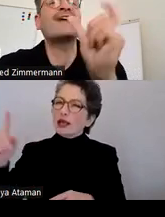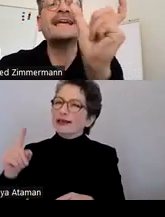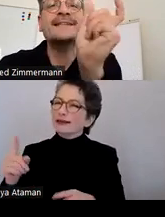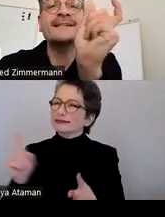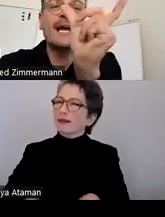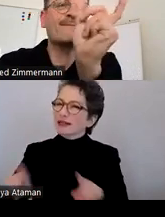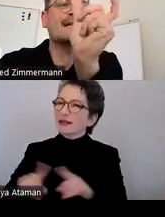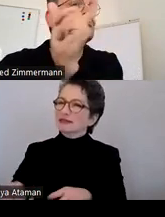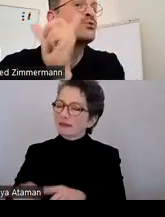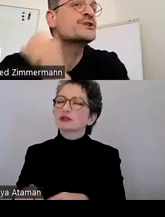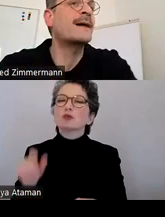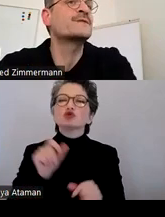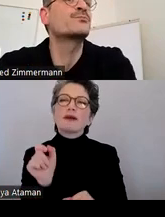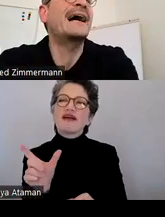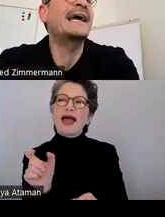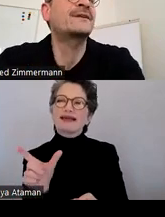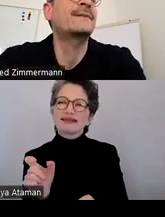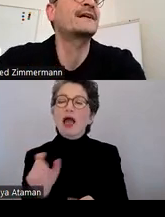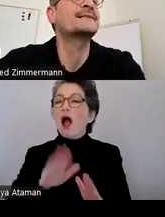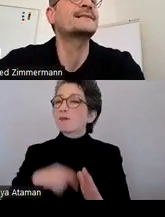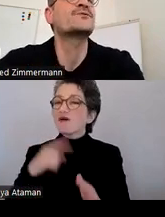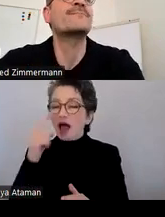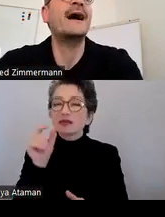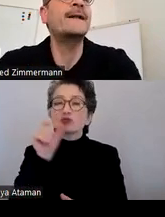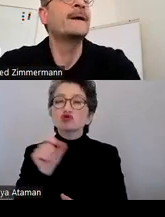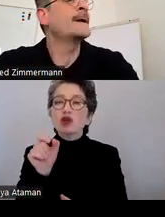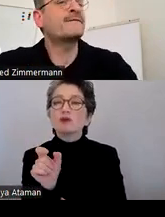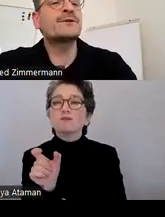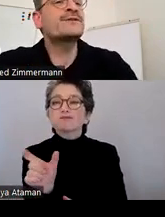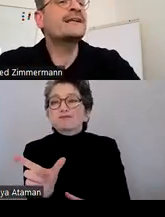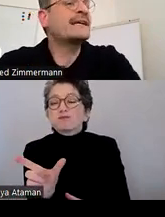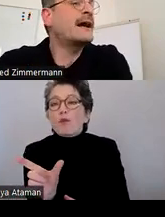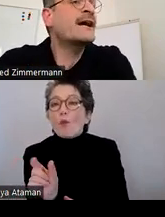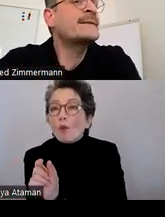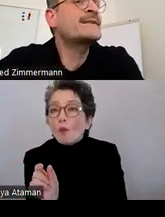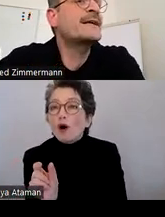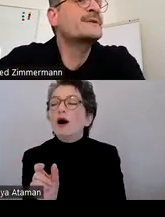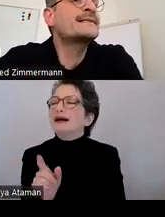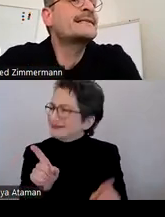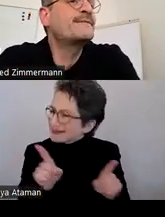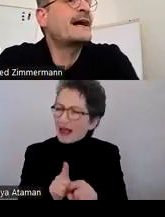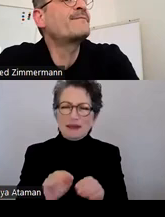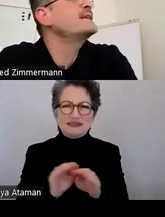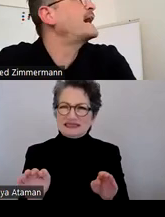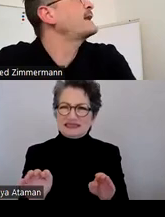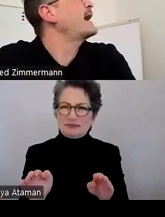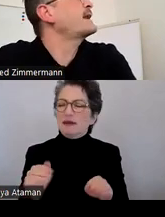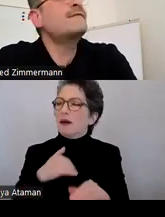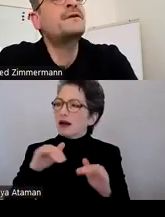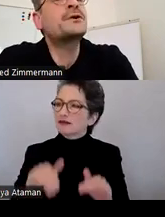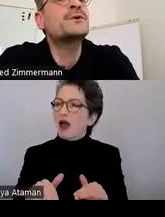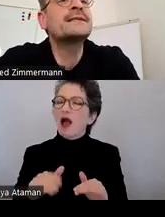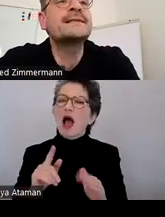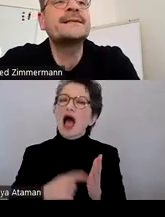Buchstabenweite, ab wann sind Buchstaben zu breit und ab wann sind sie zu schmal, funktioniert genau nach demselben Prinzip. Wir haben wieder eine